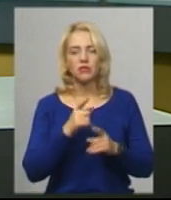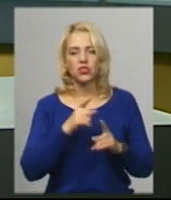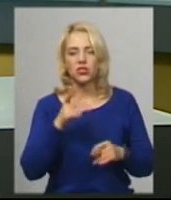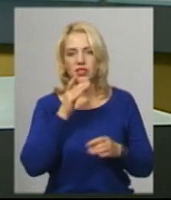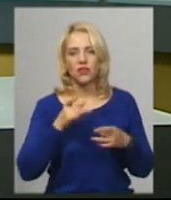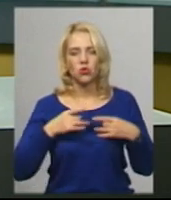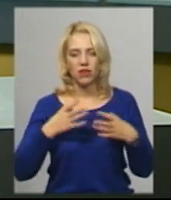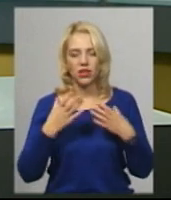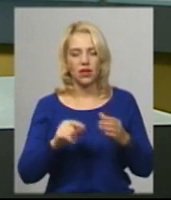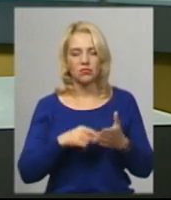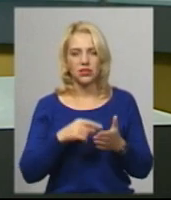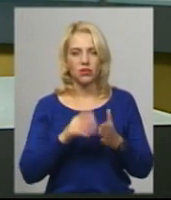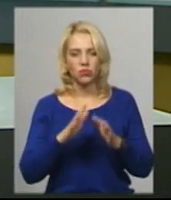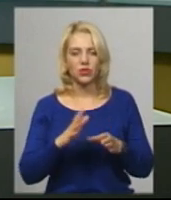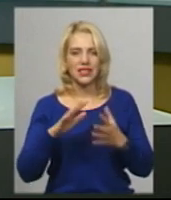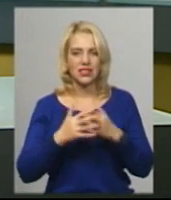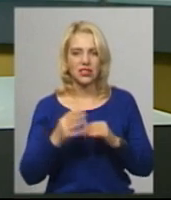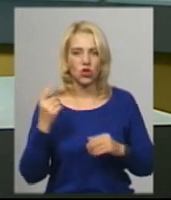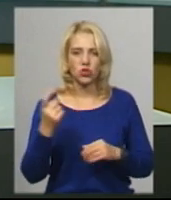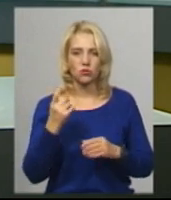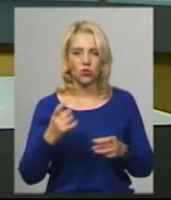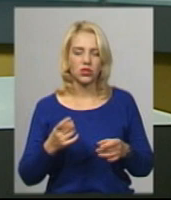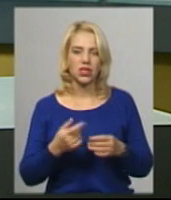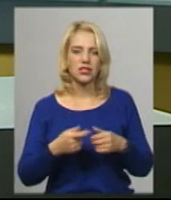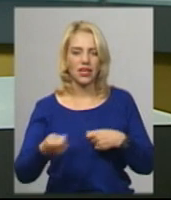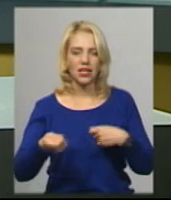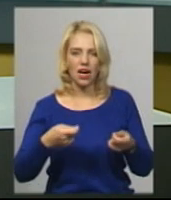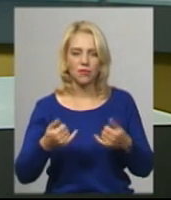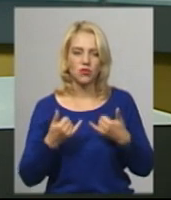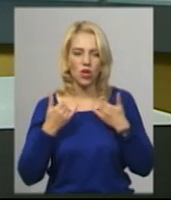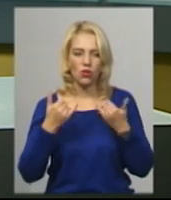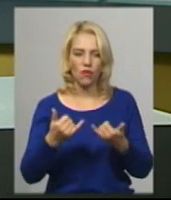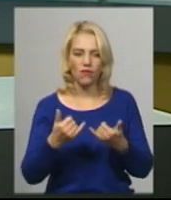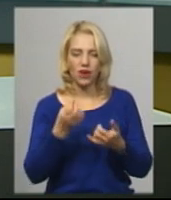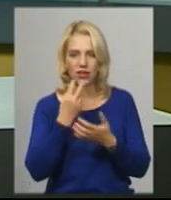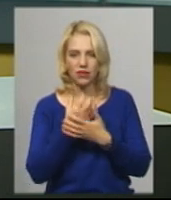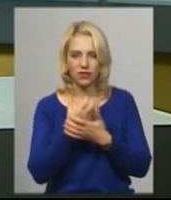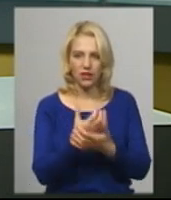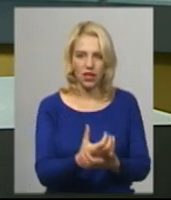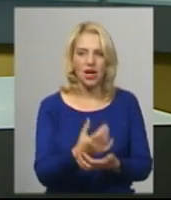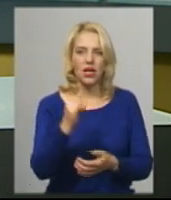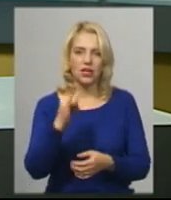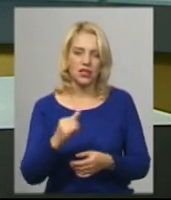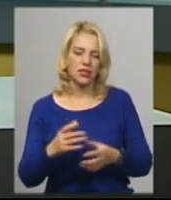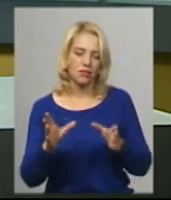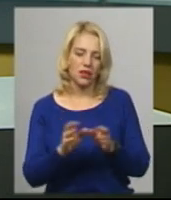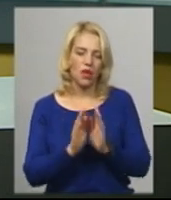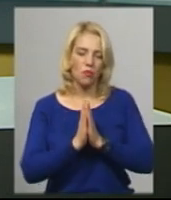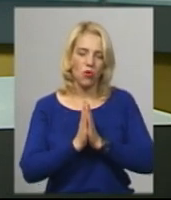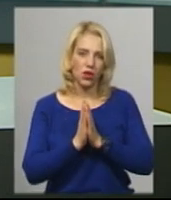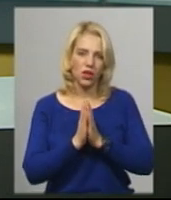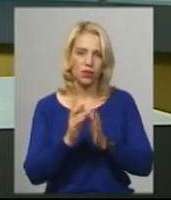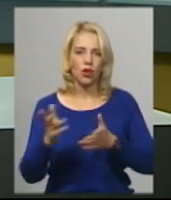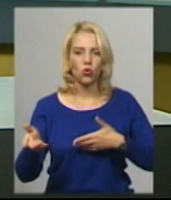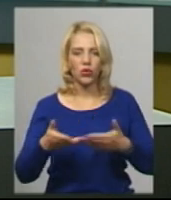Дні міста відбудеться сільськогосподарський ярмарок, вшанування та покладання квітів до пам'ятників, спільна молитва, хода супергероїв, шоу роботів